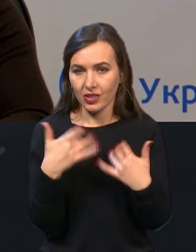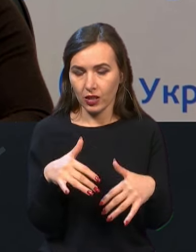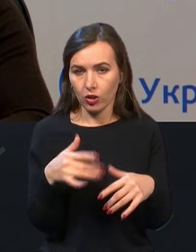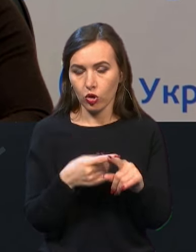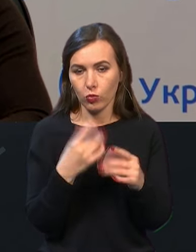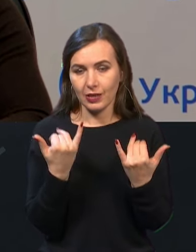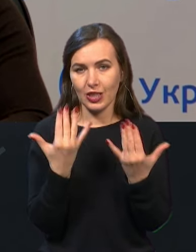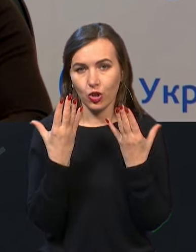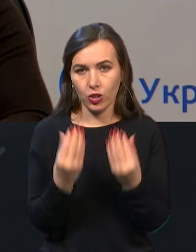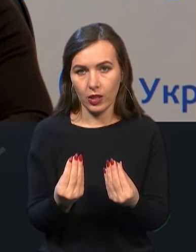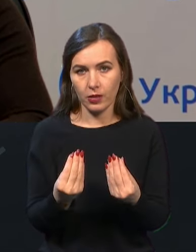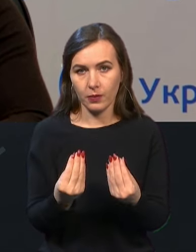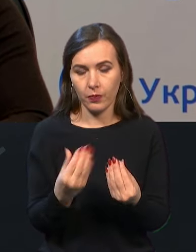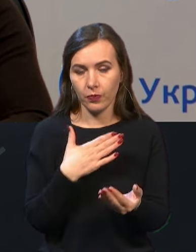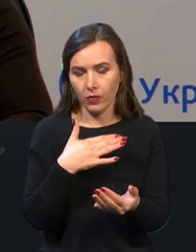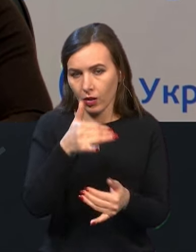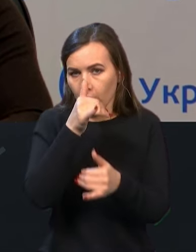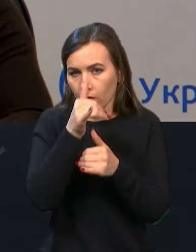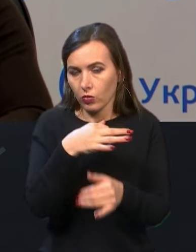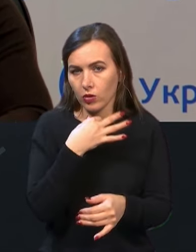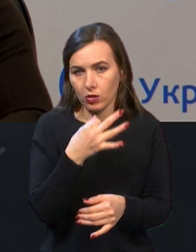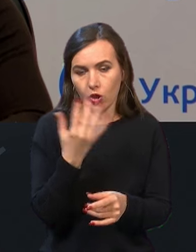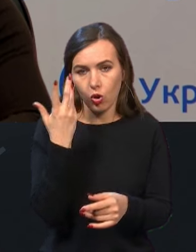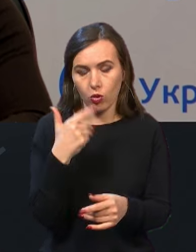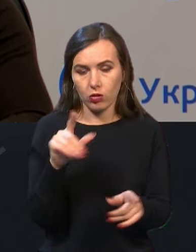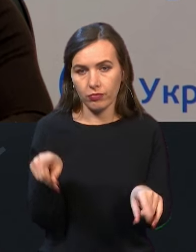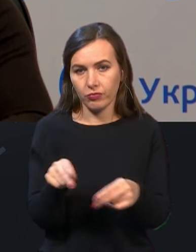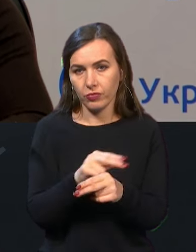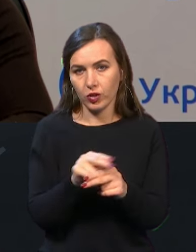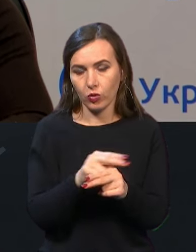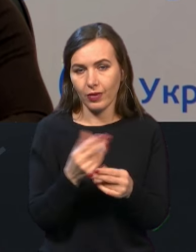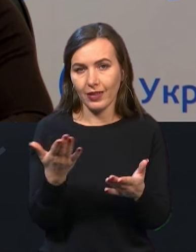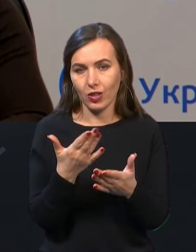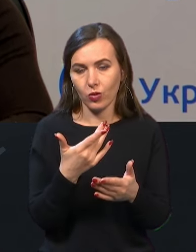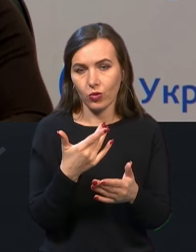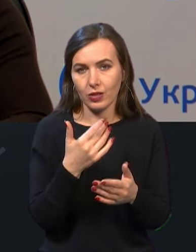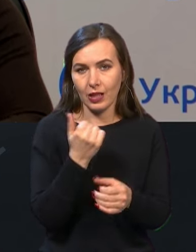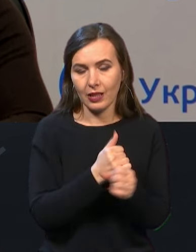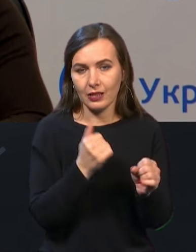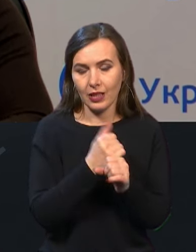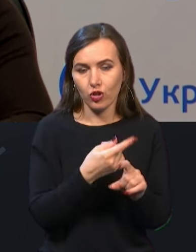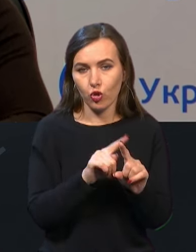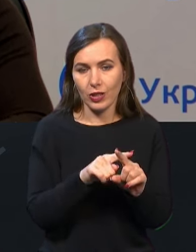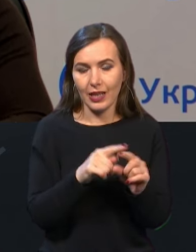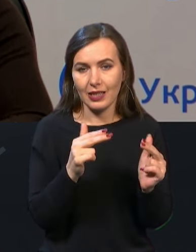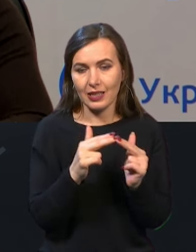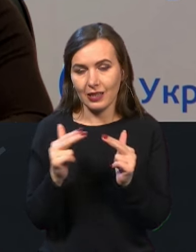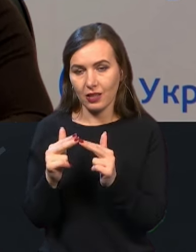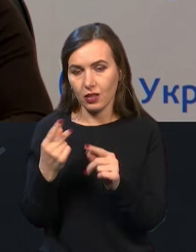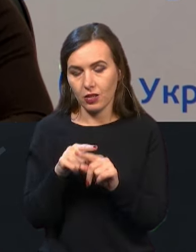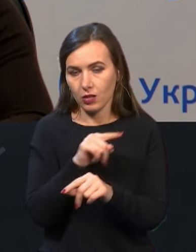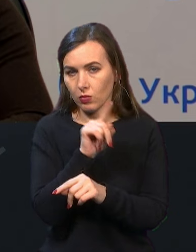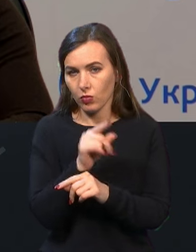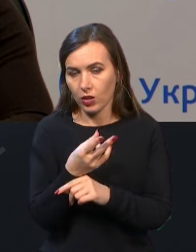тому на сьогоднішній день ми не можемо сказати, коли ми відновимо якусь генерацію на цих станціях. Це питання,